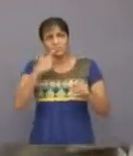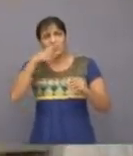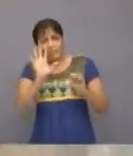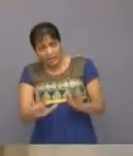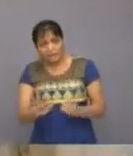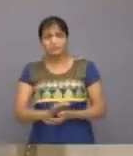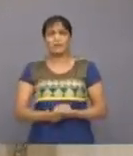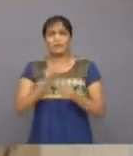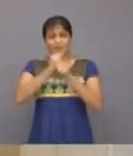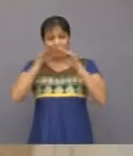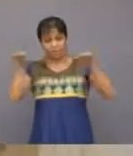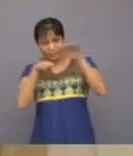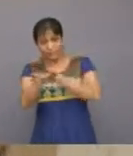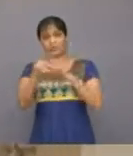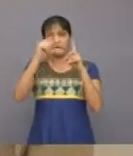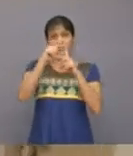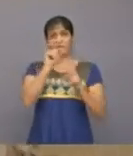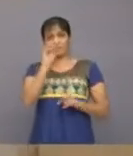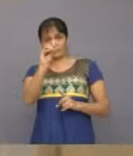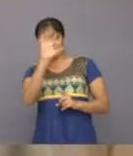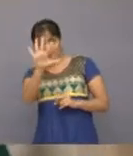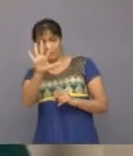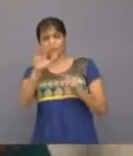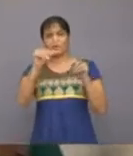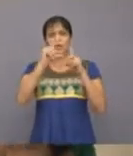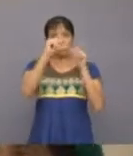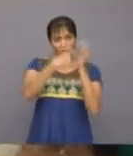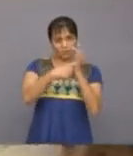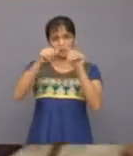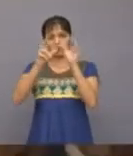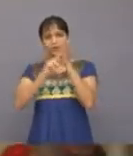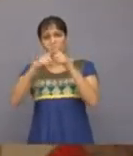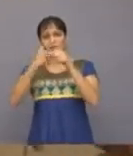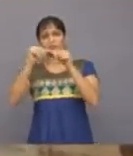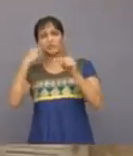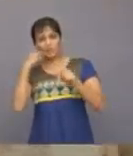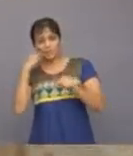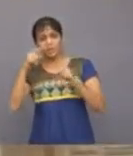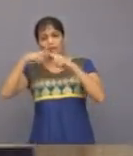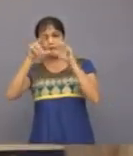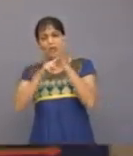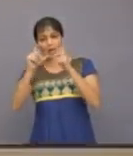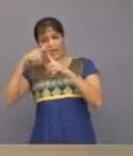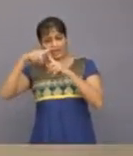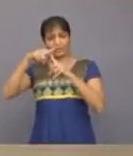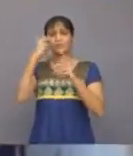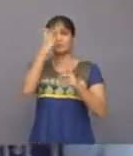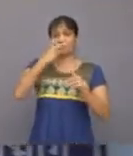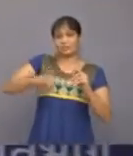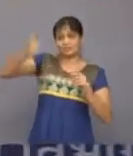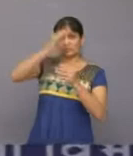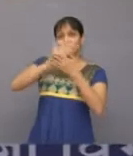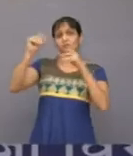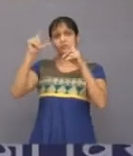अप सर मंजिल बीप बांच में दॉक्तर अंजिली कांच, विबाव प्रभु, वाचा